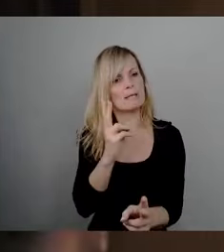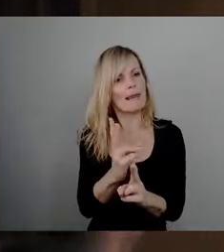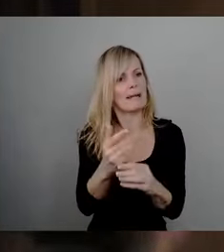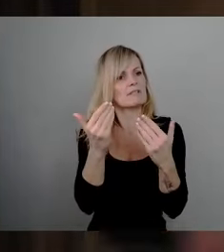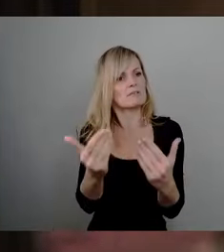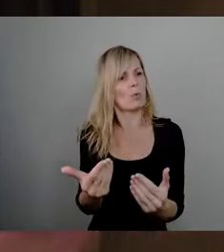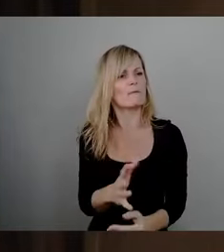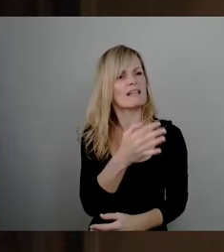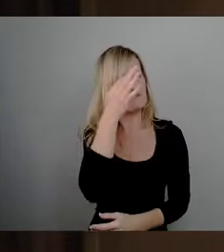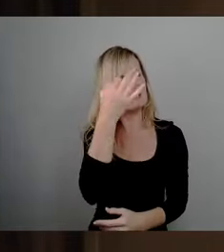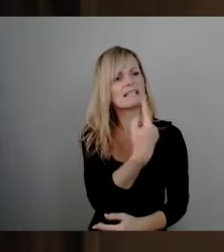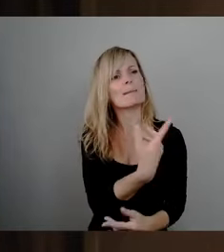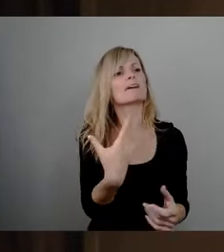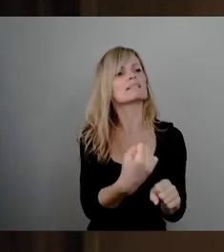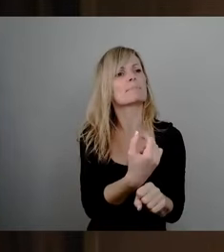Dankeschön.